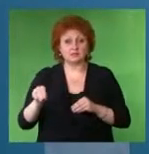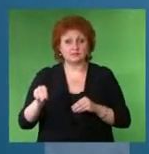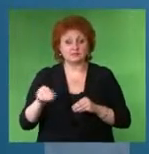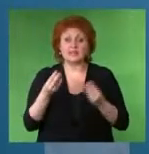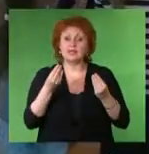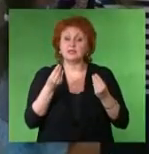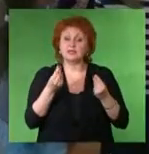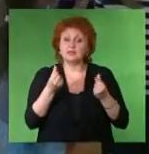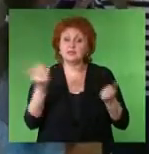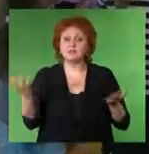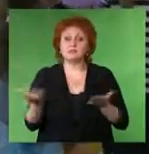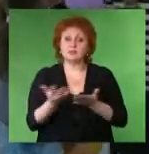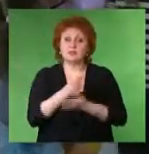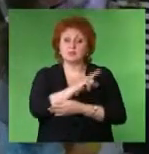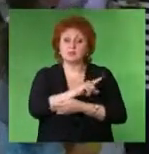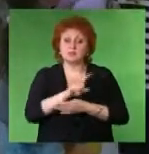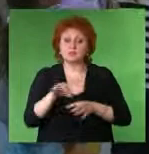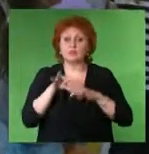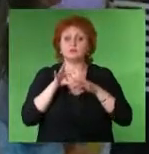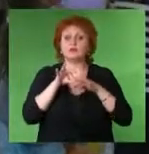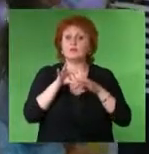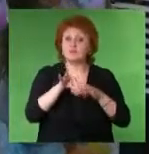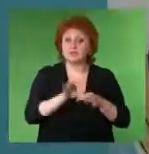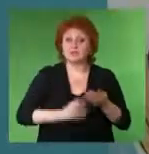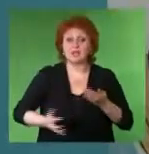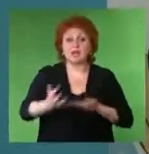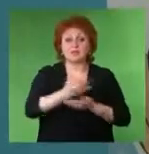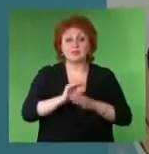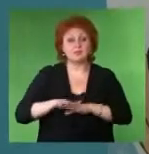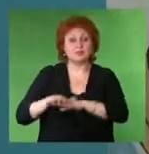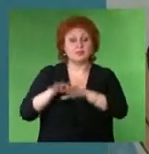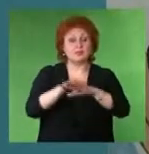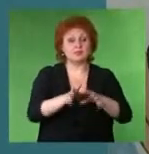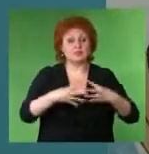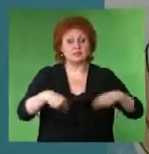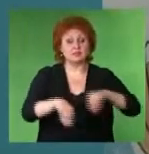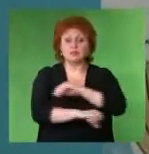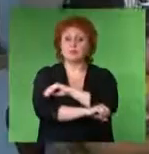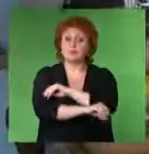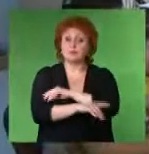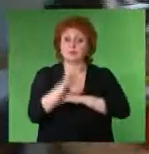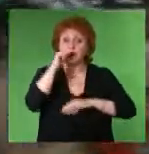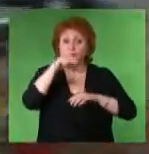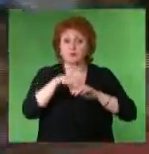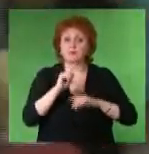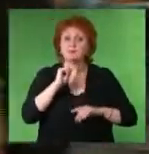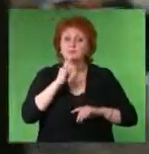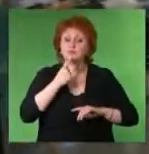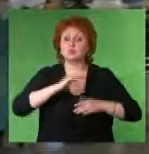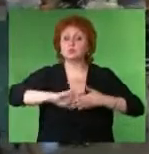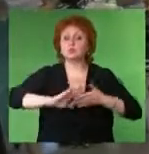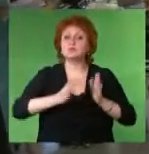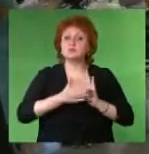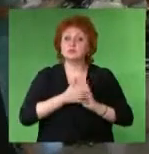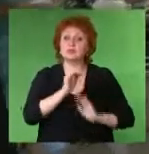Денежные средства, полученные за период проведения акции, собирали для передачи семьям малоимущим, попавшим в трудную